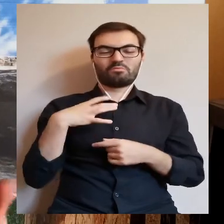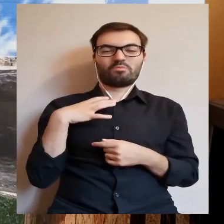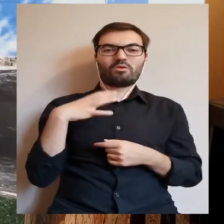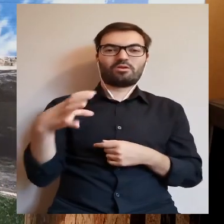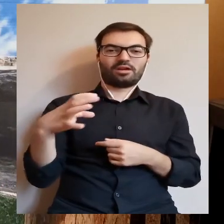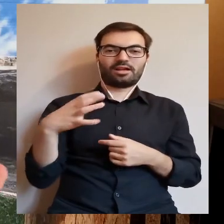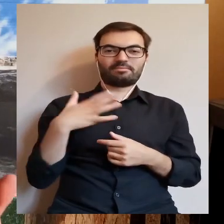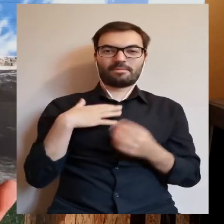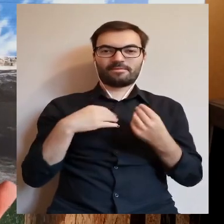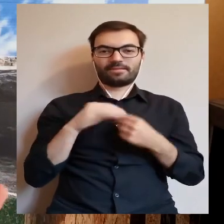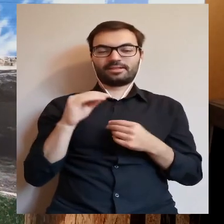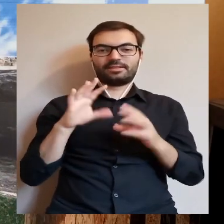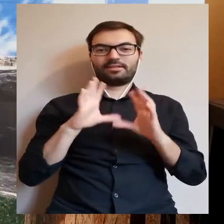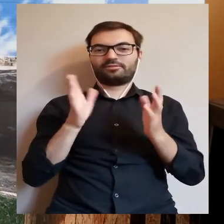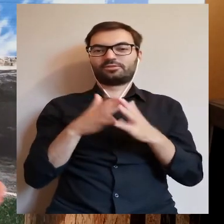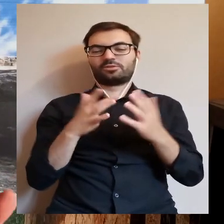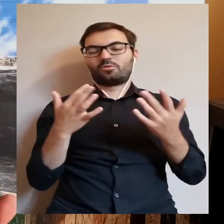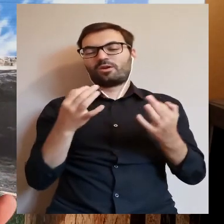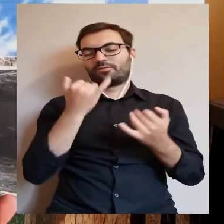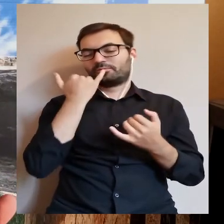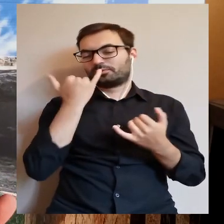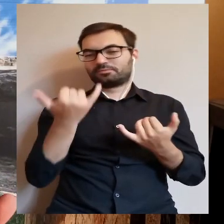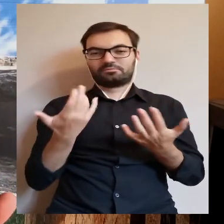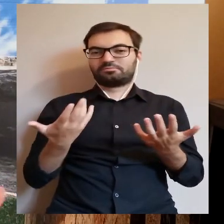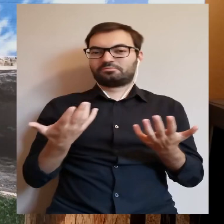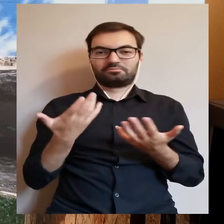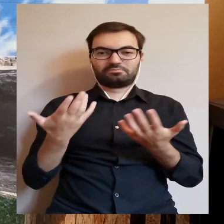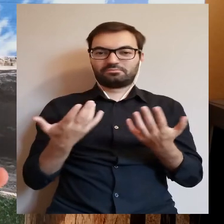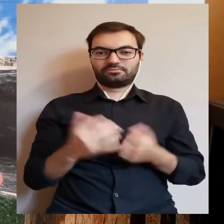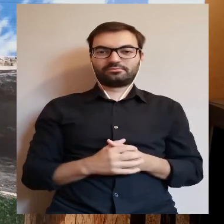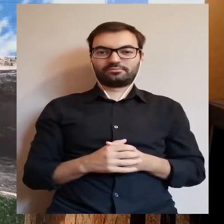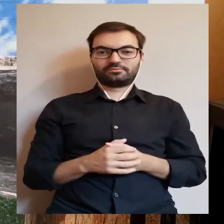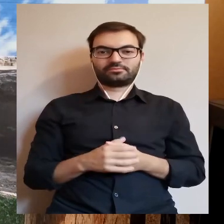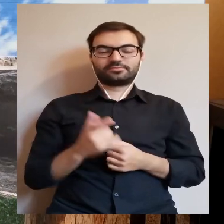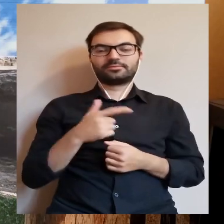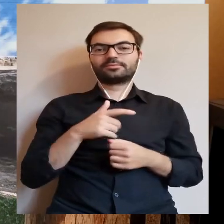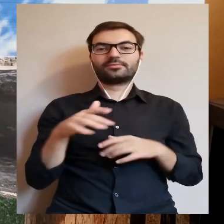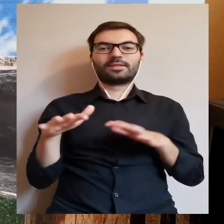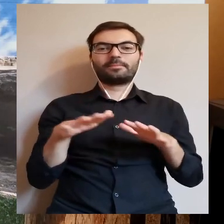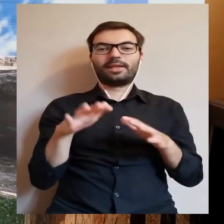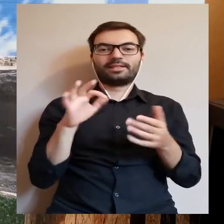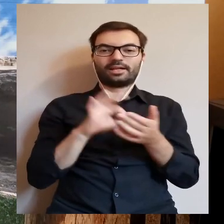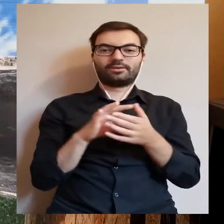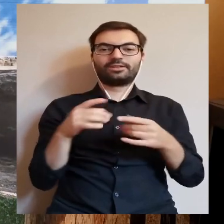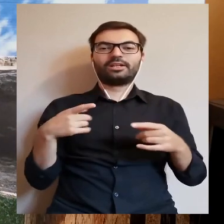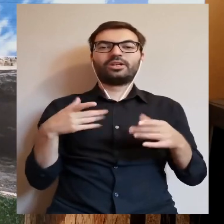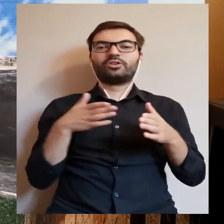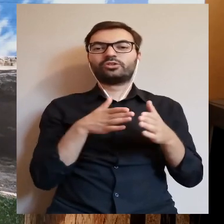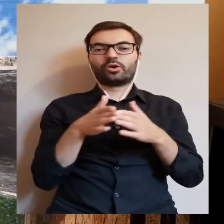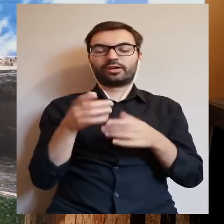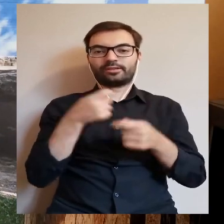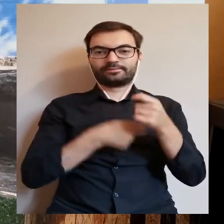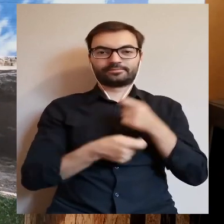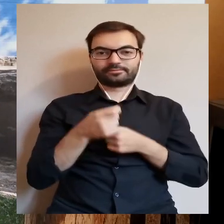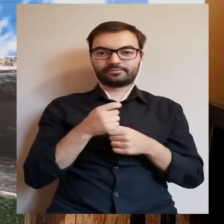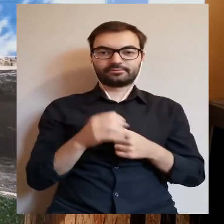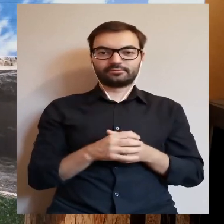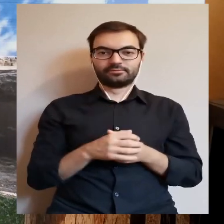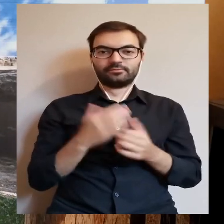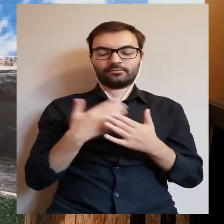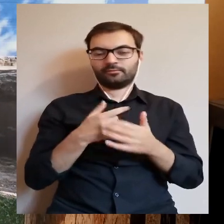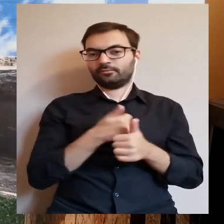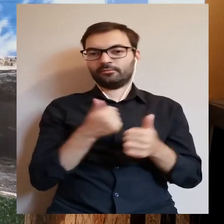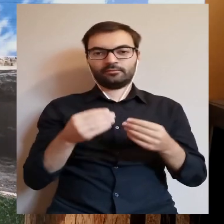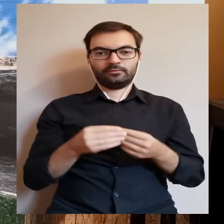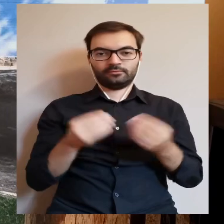bogatsi, skoro mieli więcej, skoro wszystko im łatwiej przychodziło, bo przecież ich miejscowość leżała na trakcie handlowym, więc